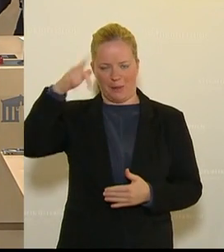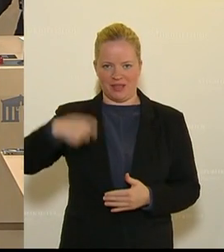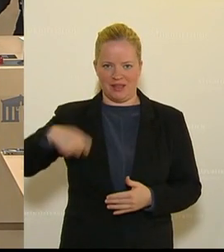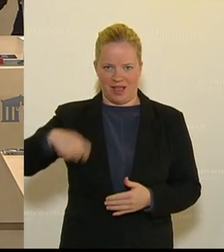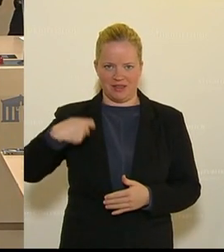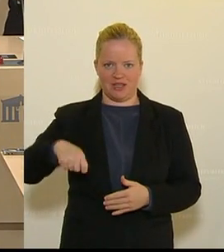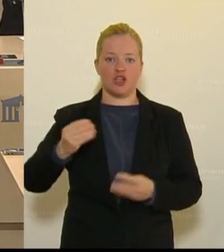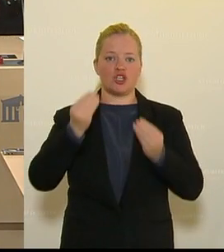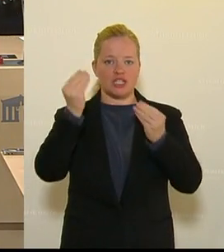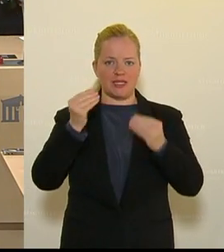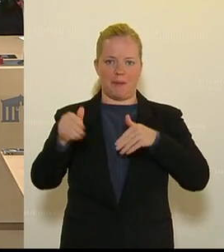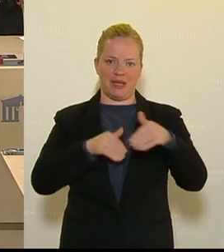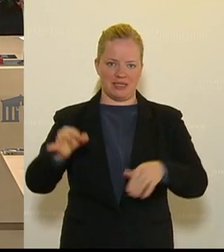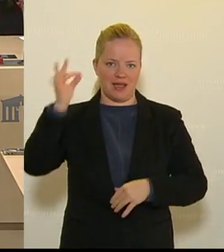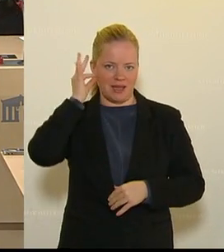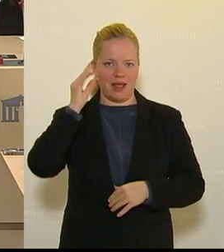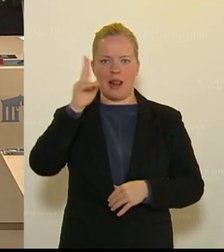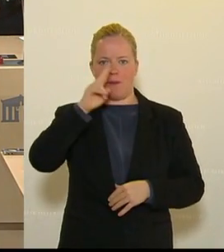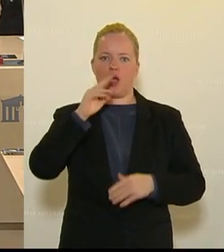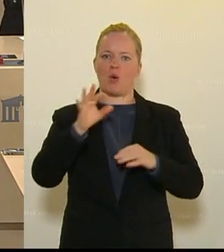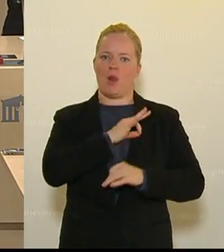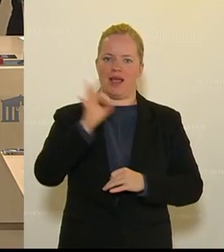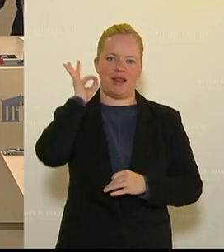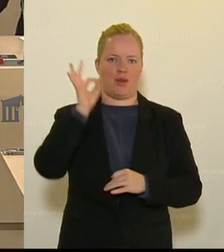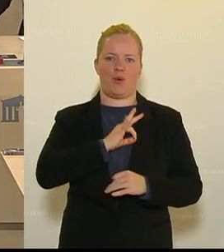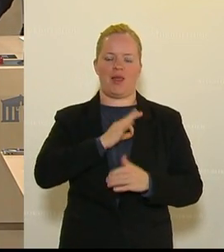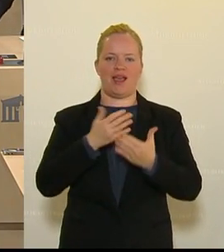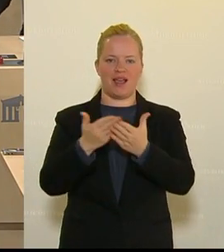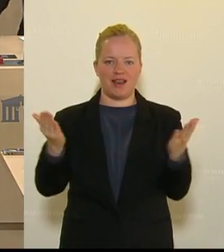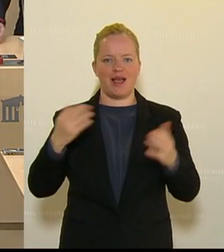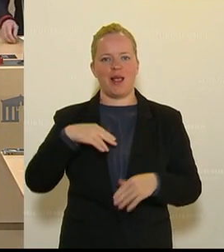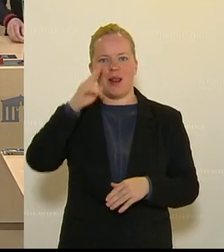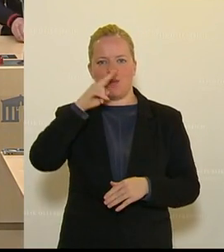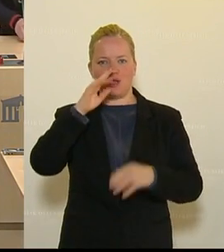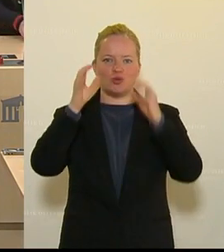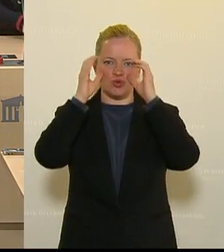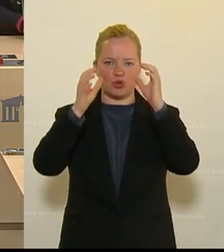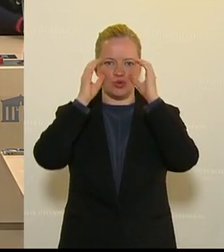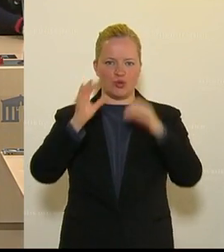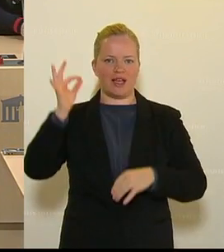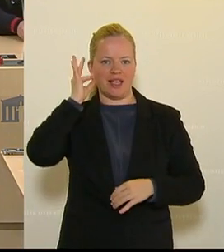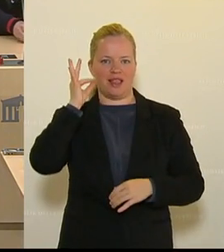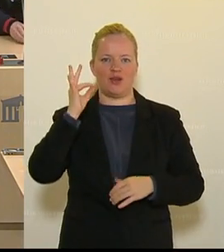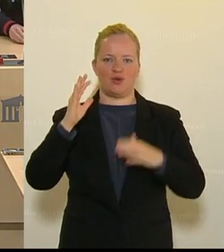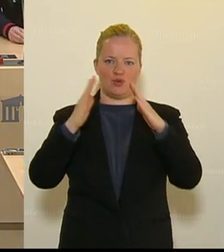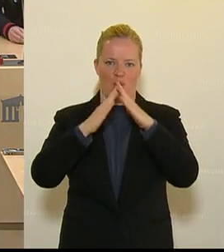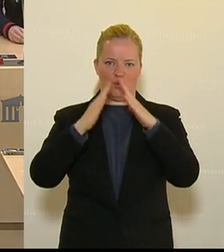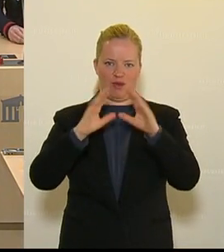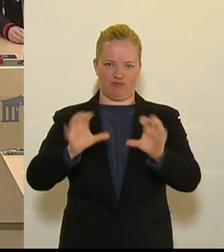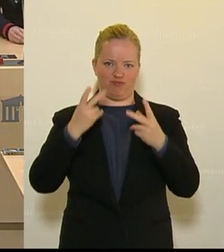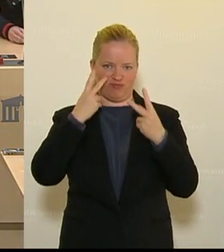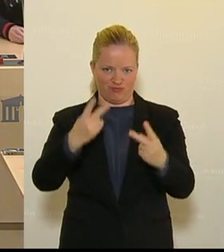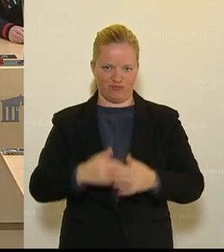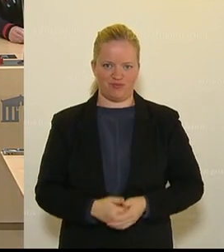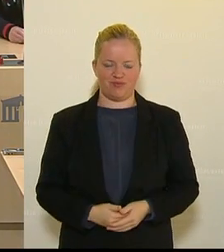geschätzte Ministerin, liebe Kolleginnen und Kollegen, liebe Zuseherinnen und Zuseher vor den Fernsehbildschirmen. Da viele